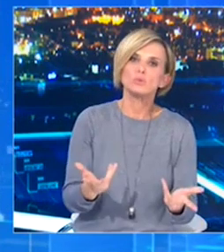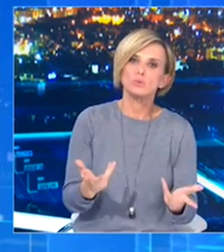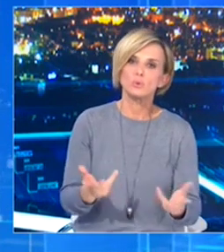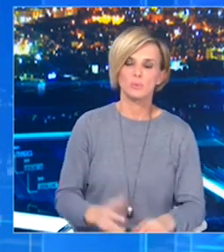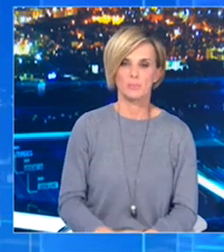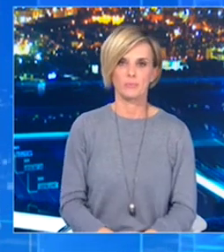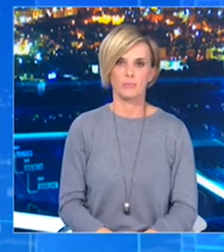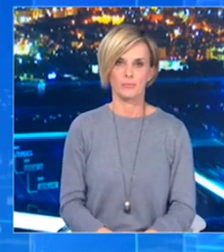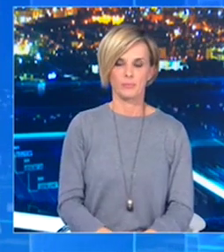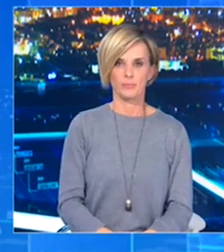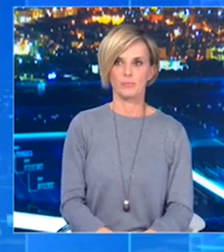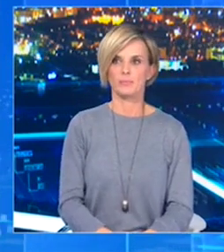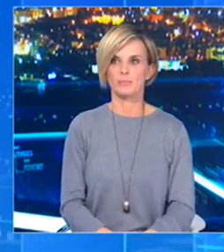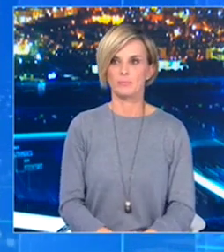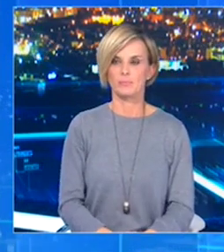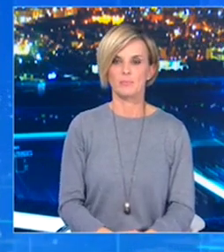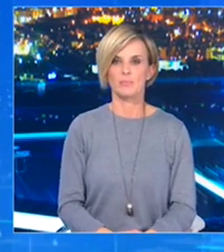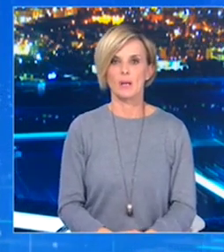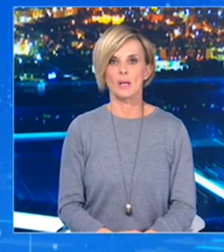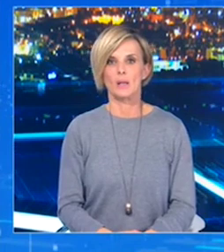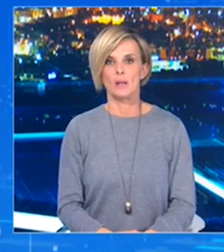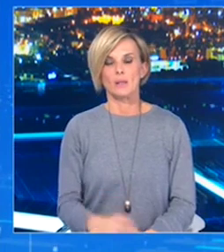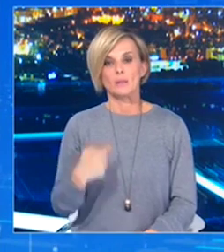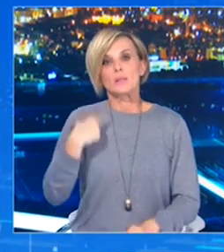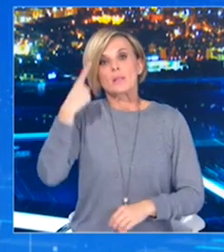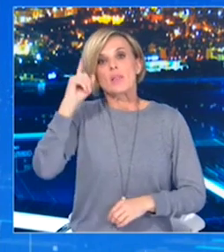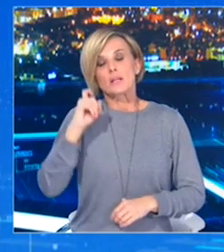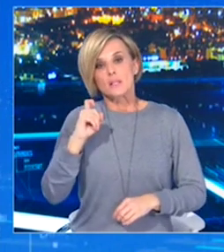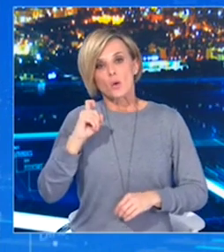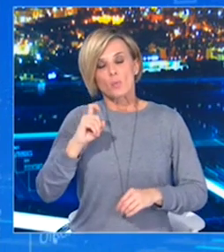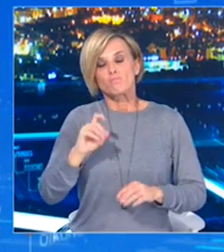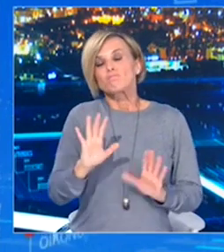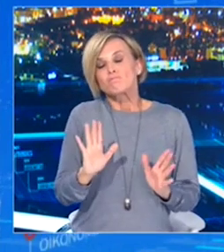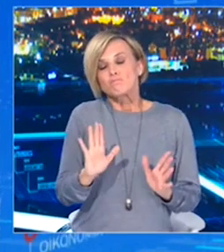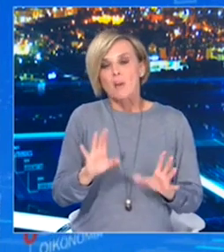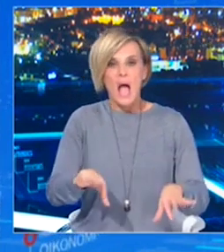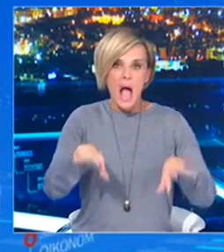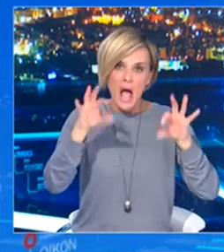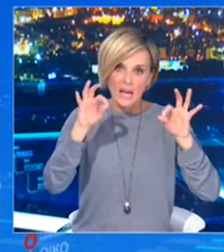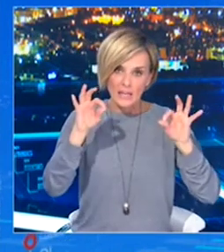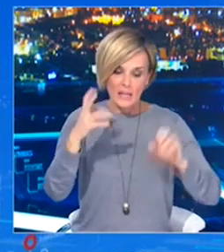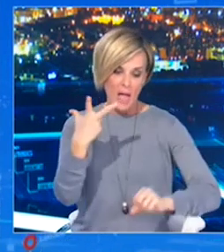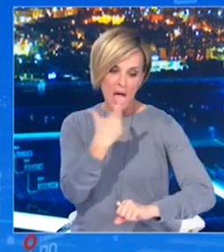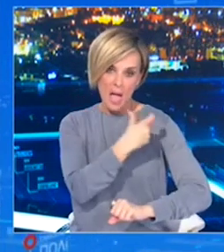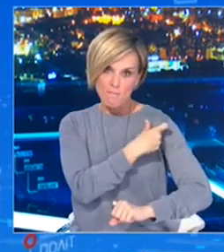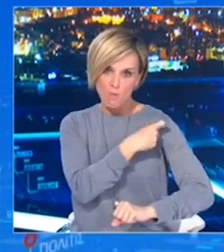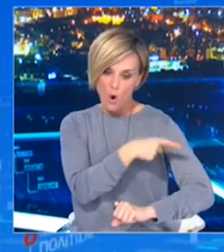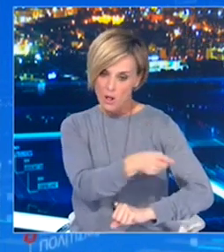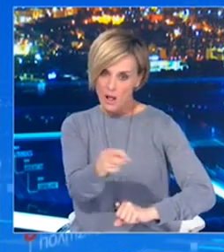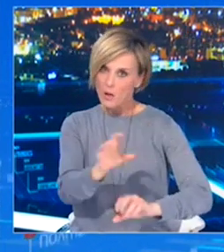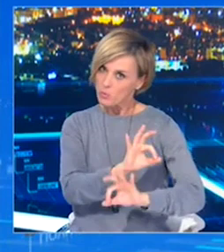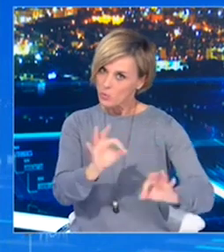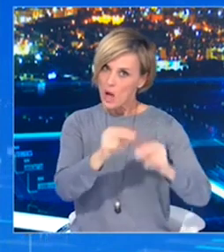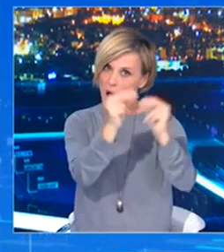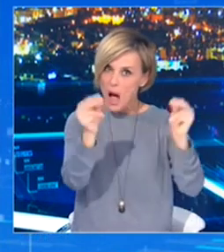Καταρχάς να πω ότι δεν είμαστε σίγουροι ότι δεν θα είναι όλα το ίδιο αποτελεσματικά, μην ξεκινάμε από αυτό αφητηρία. Το δεύτερο είναι ότι